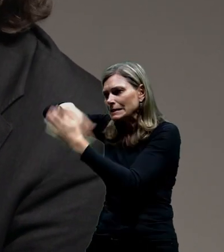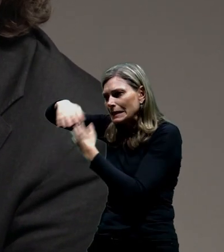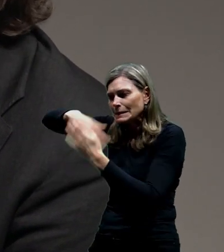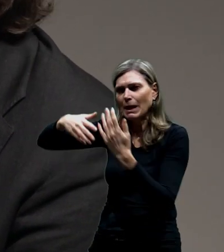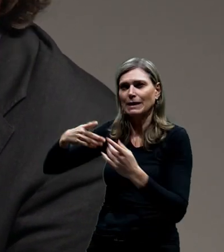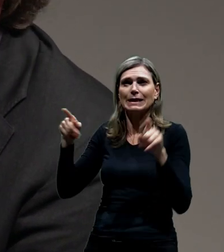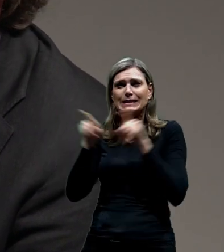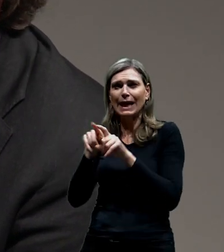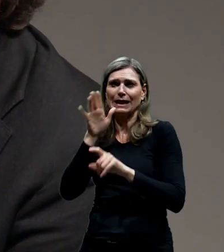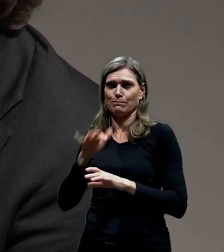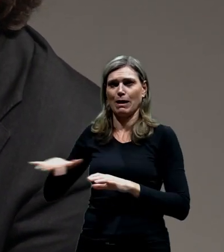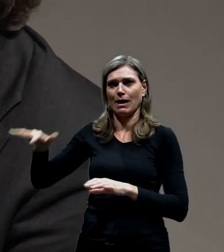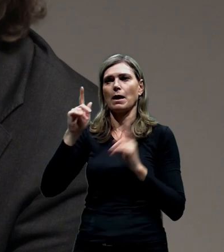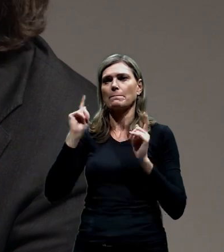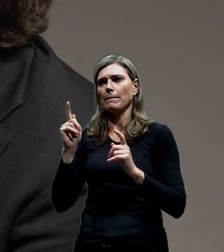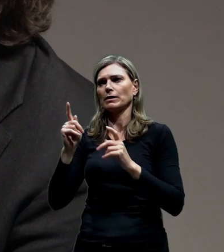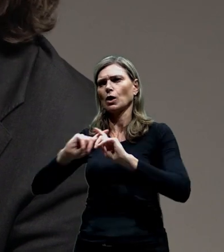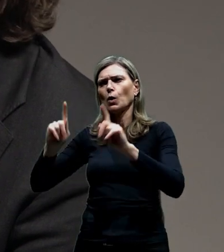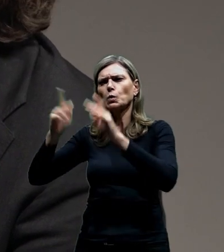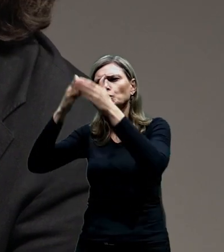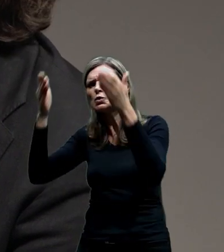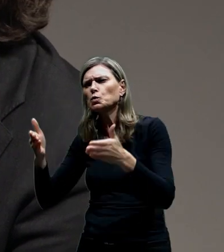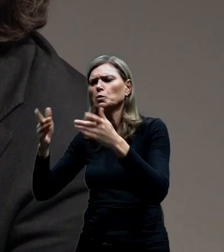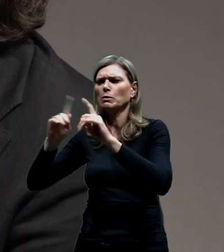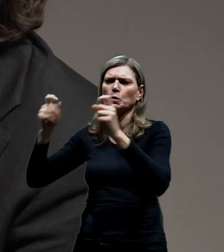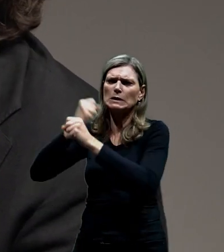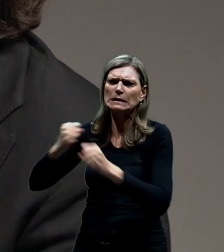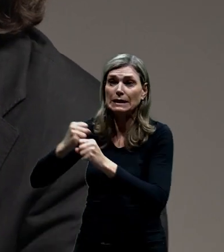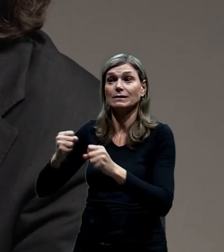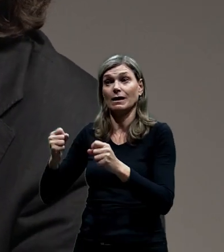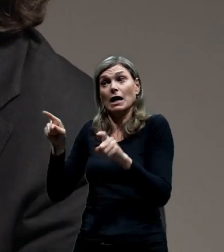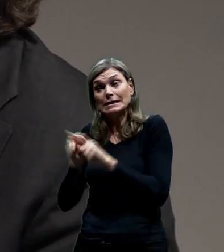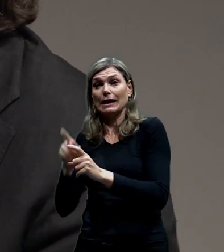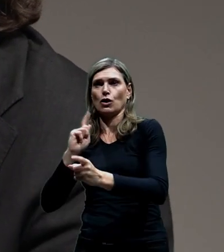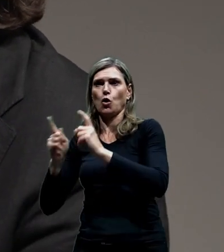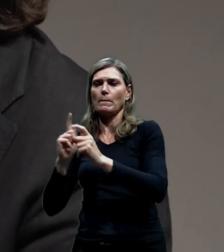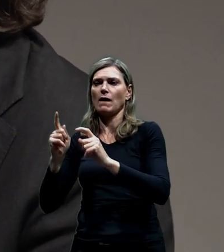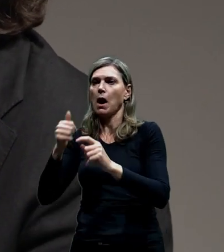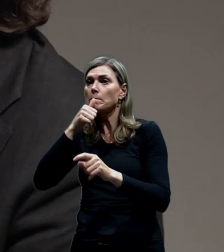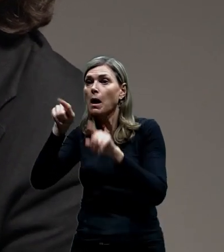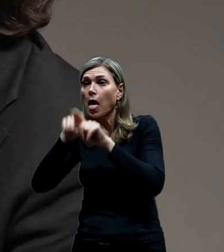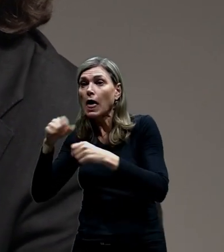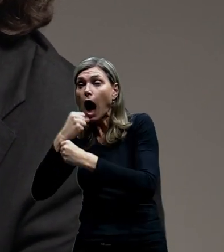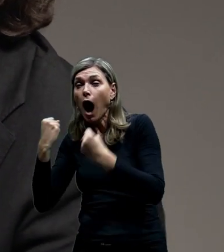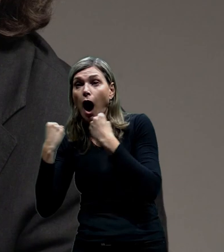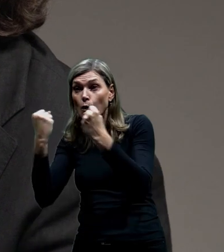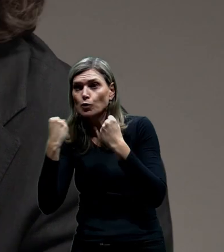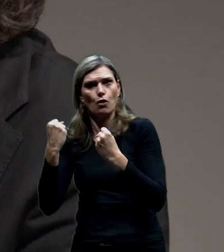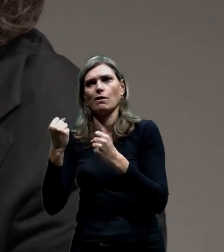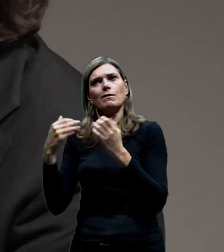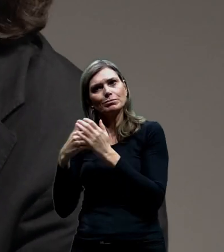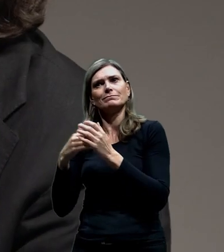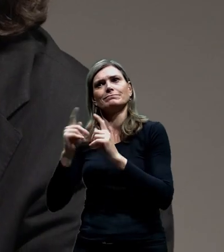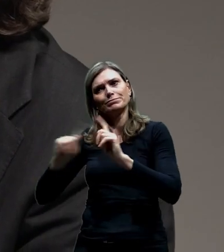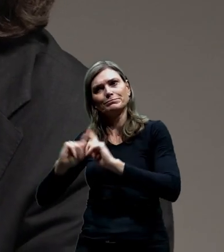mají být všechny druhy bydlení a stejně je to v dopravě. To má být velmi komplexní systém, který nemá být postaven